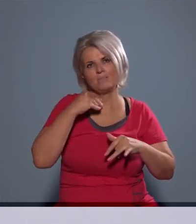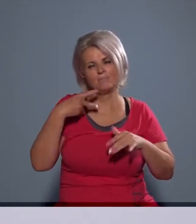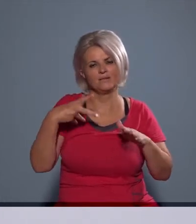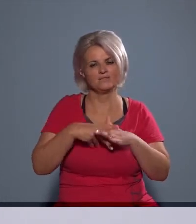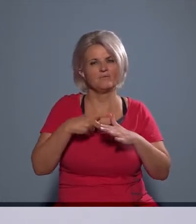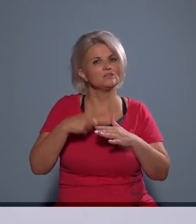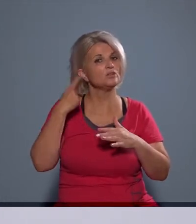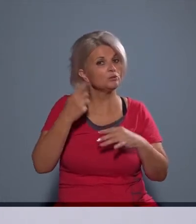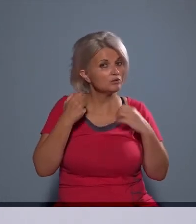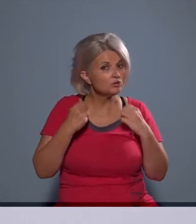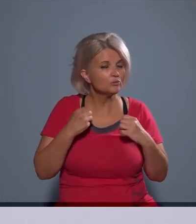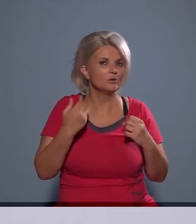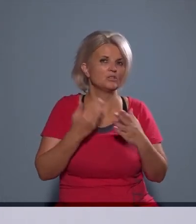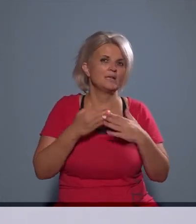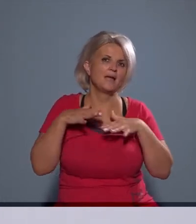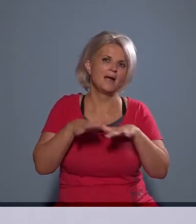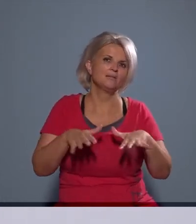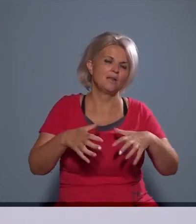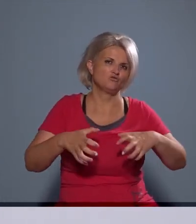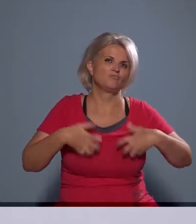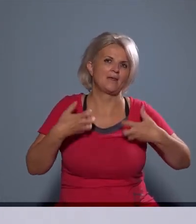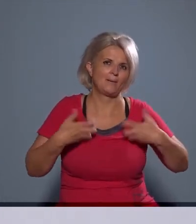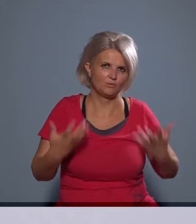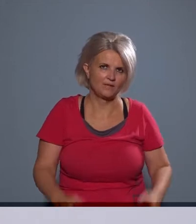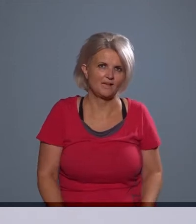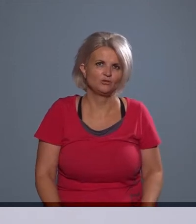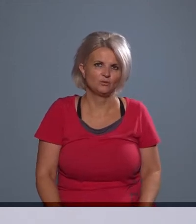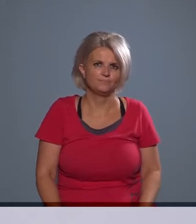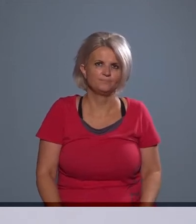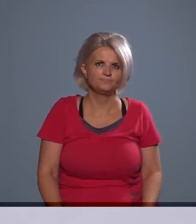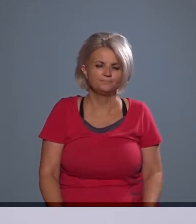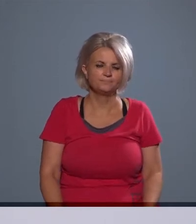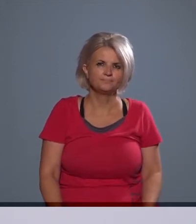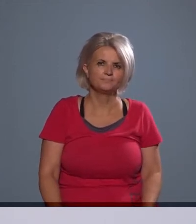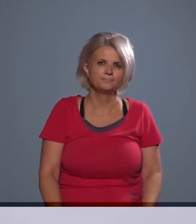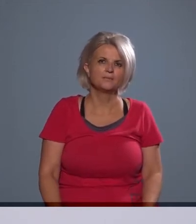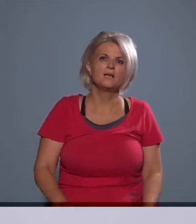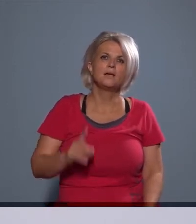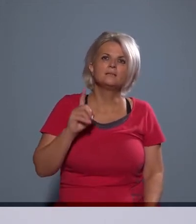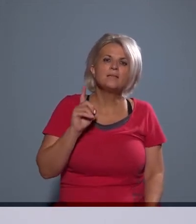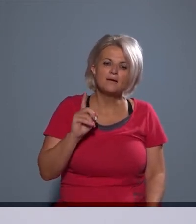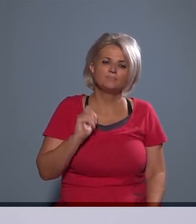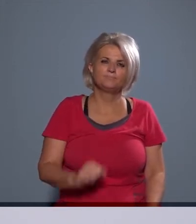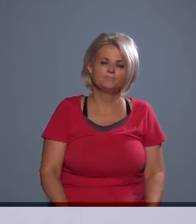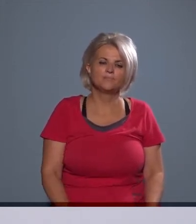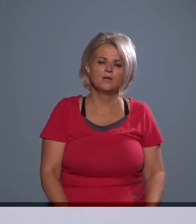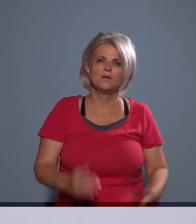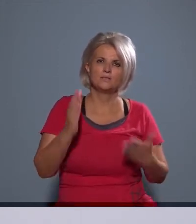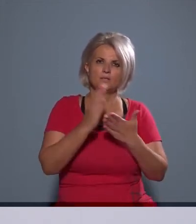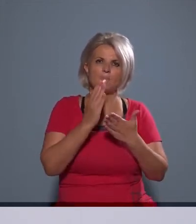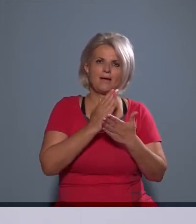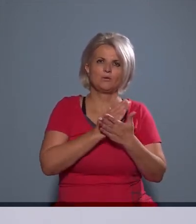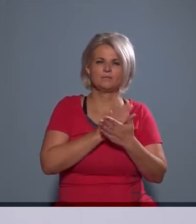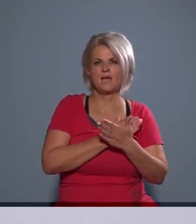és tud nagyon súlyos is lenni, amikor általános felháborodást vált ki. De nagyon széles is